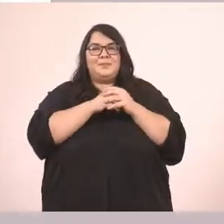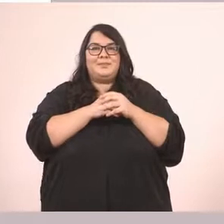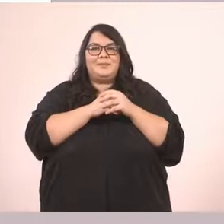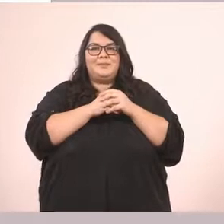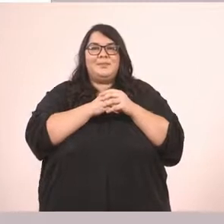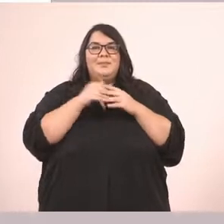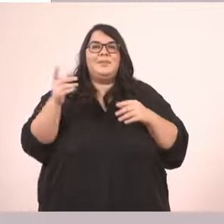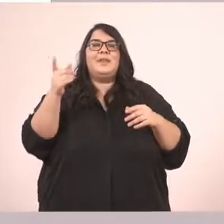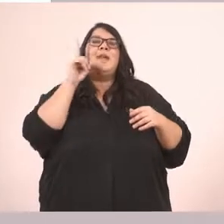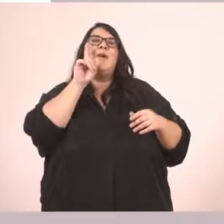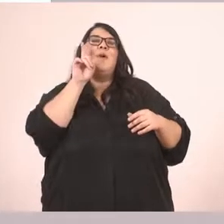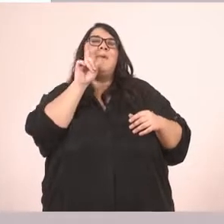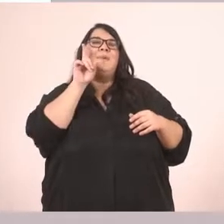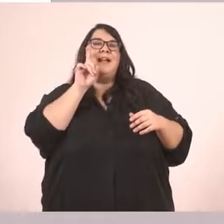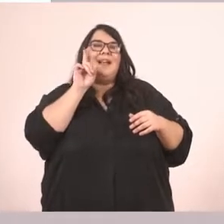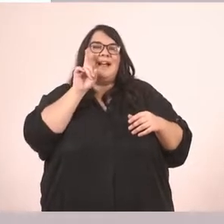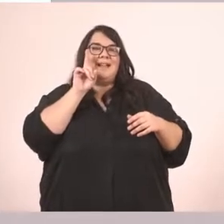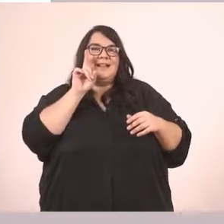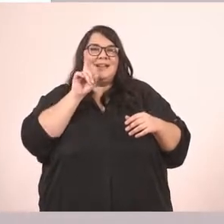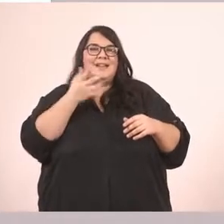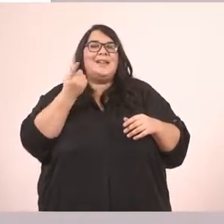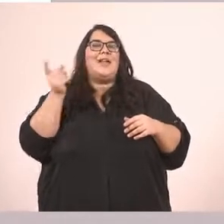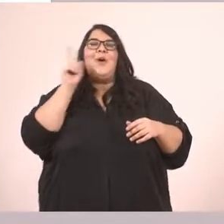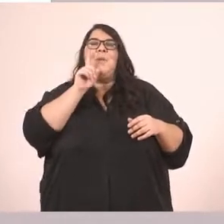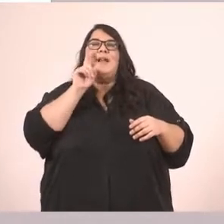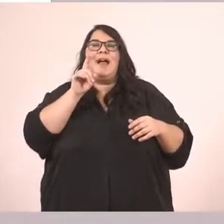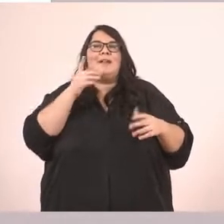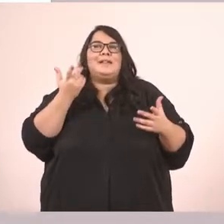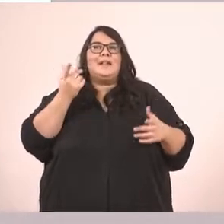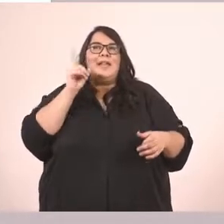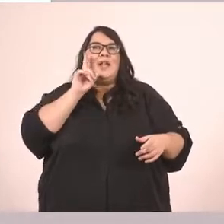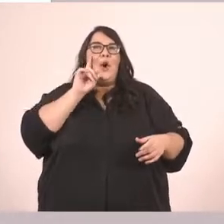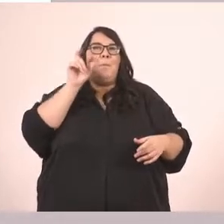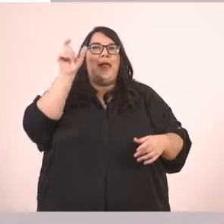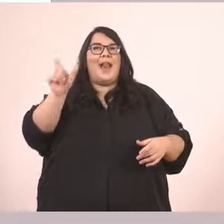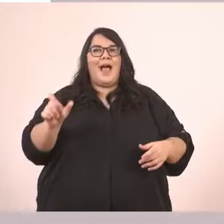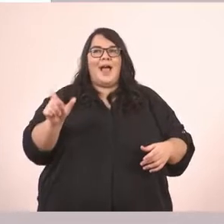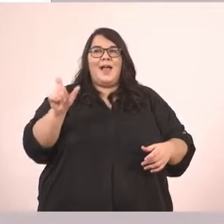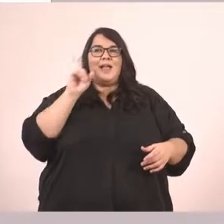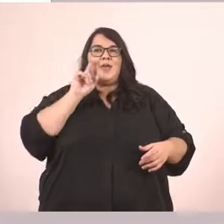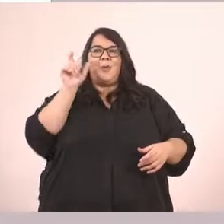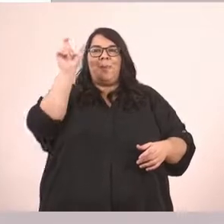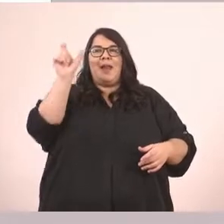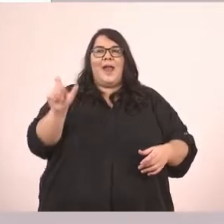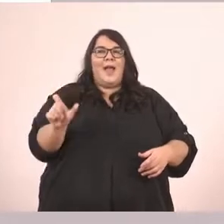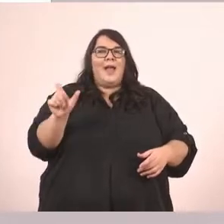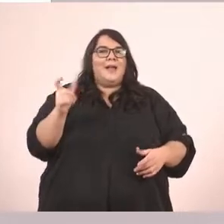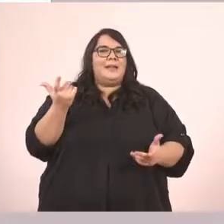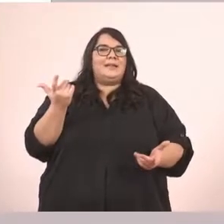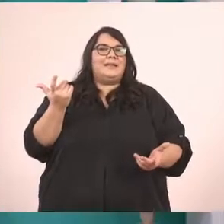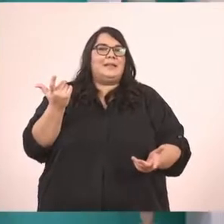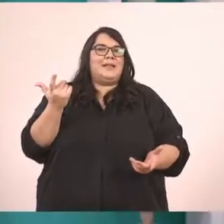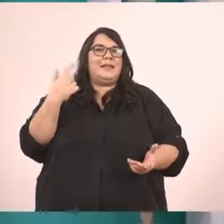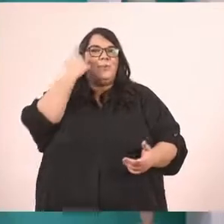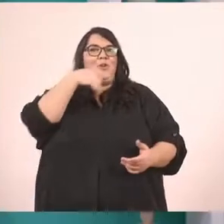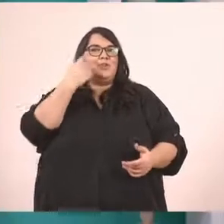βλέπουμε μία κοπέλα. Η κοπέλα. Τι θα πούμε για την κοπέλα. Τι πρόσωπο θα